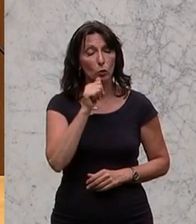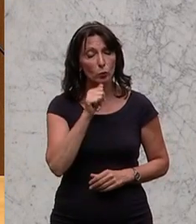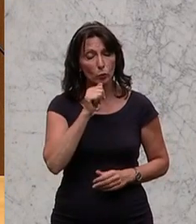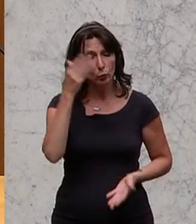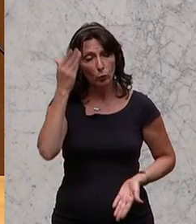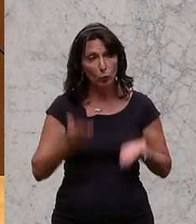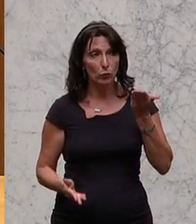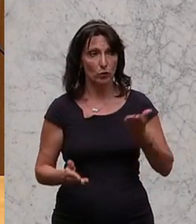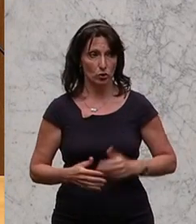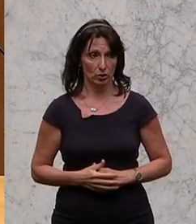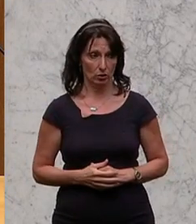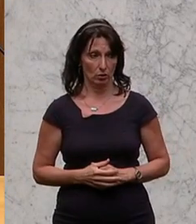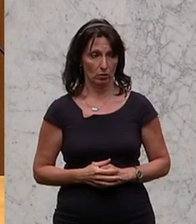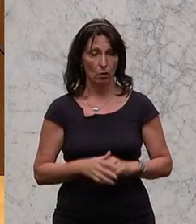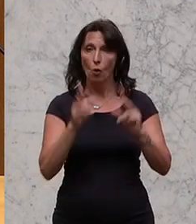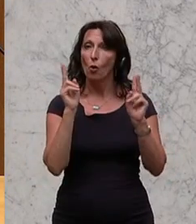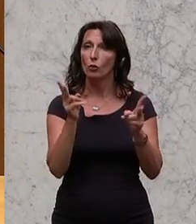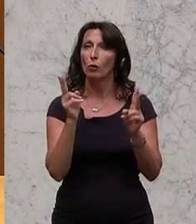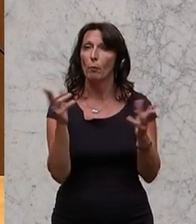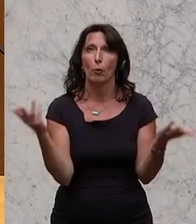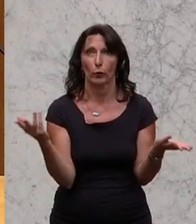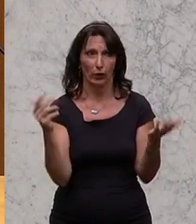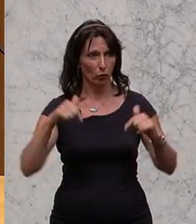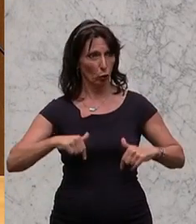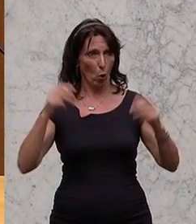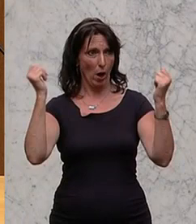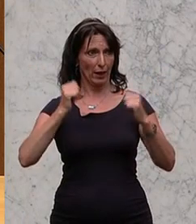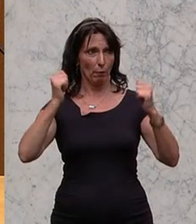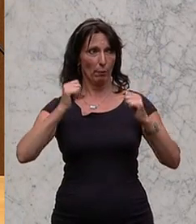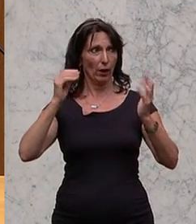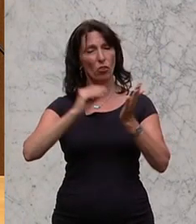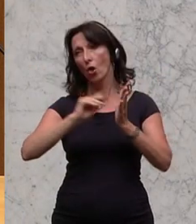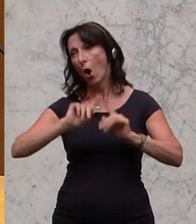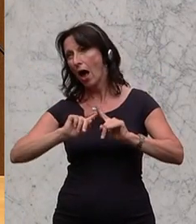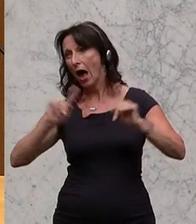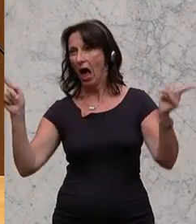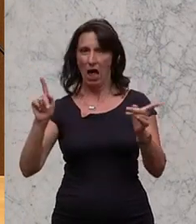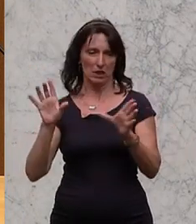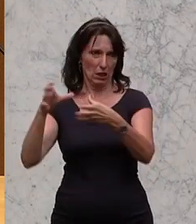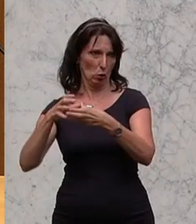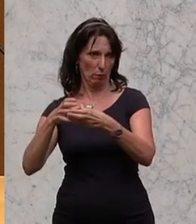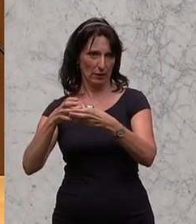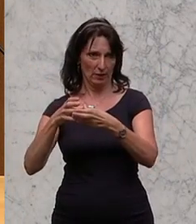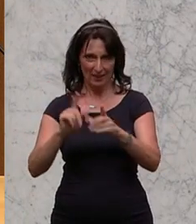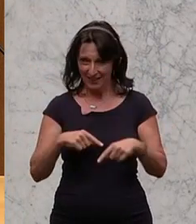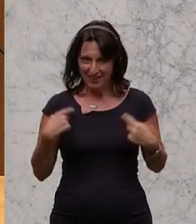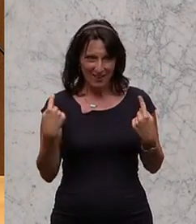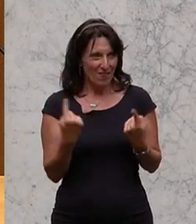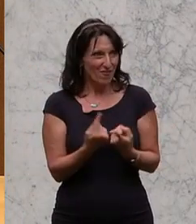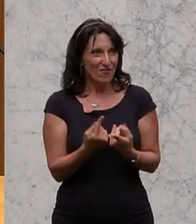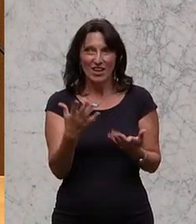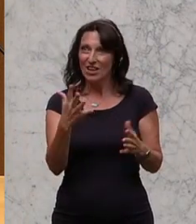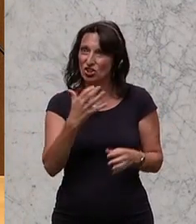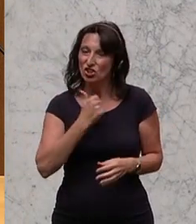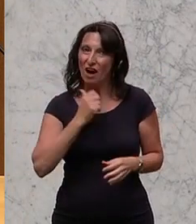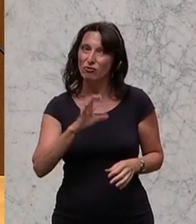möglicherweise anderen Kräften in dieser Republik politischen. Wir sind die Kraft, die Chancen schafft. Das ist unsere